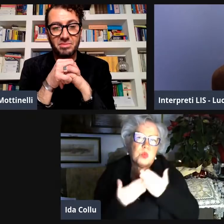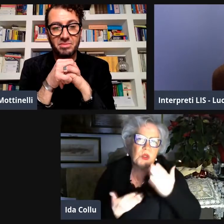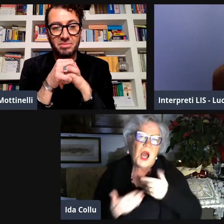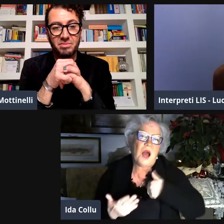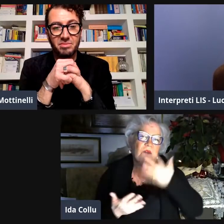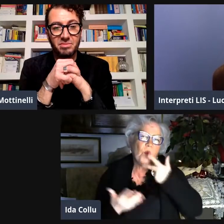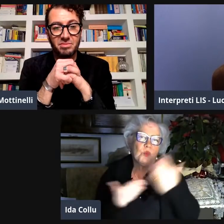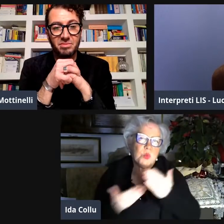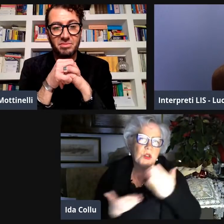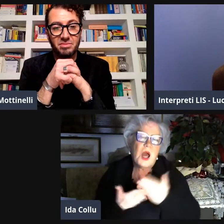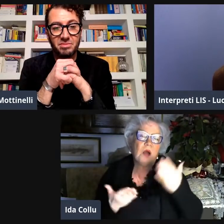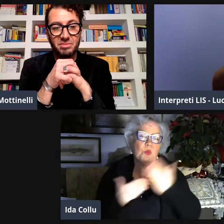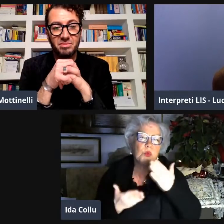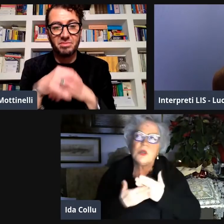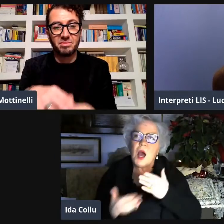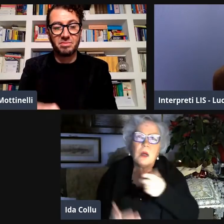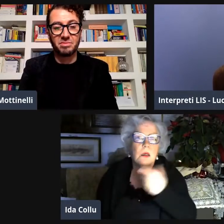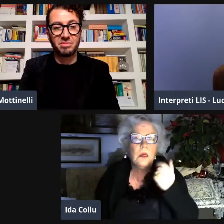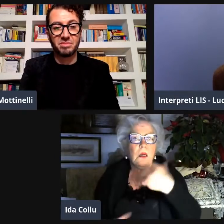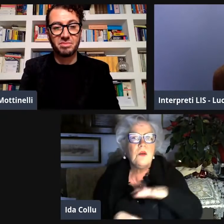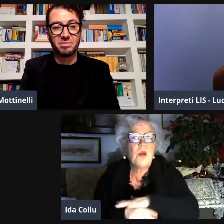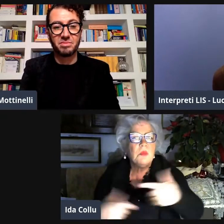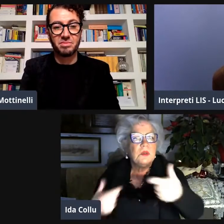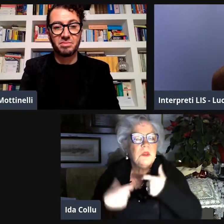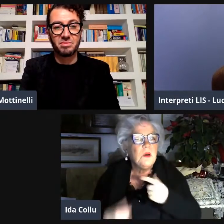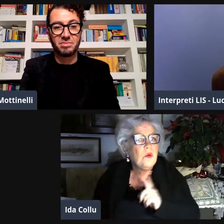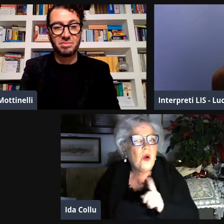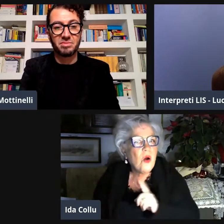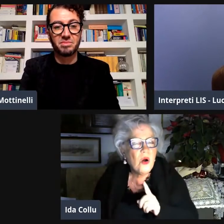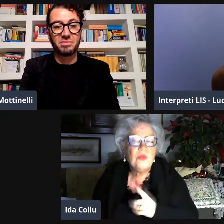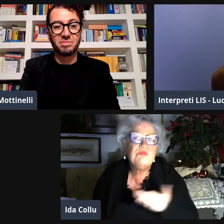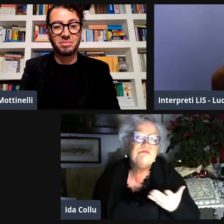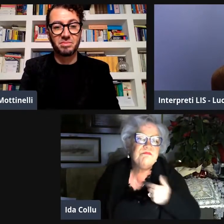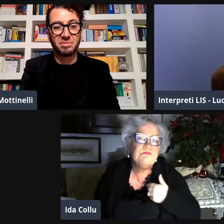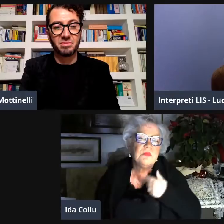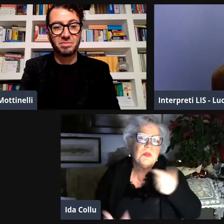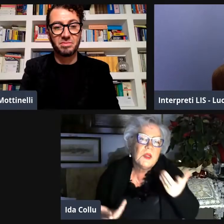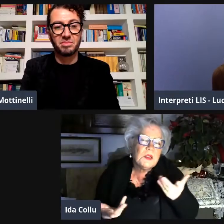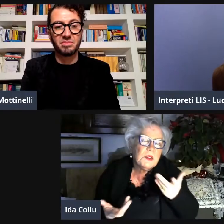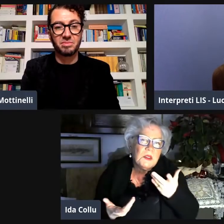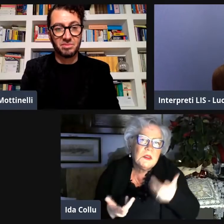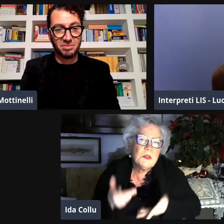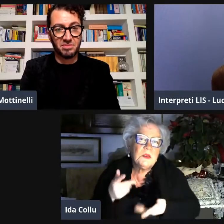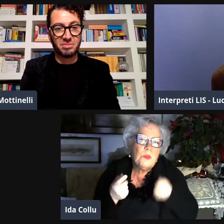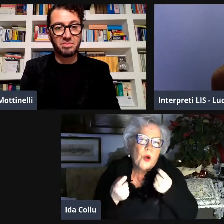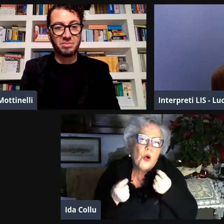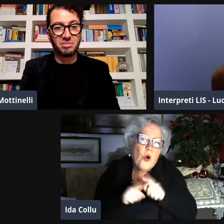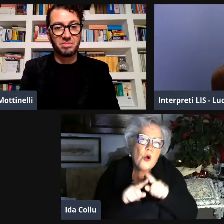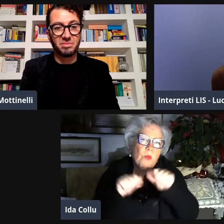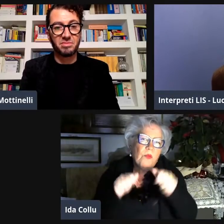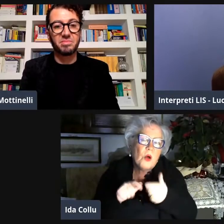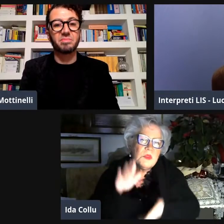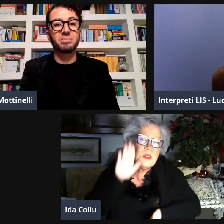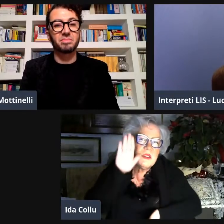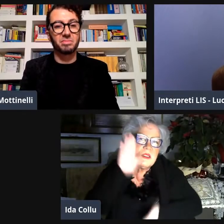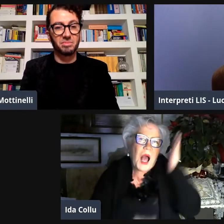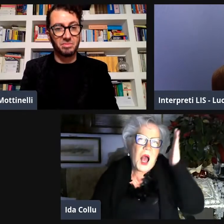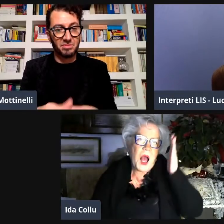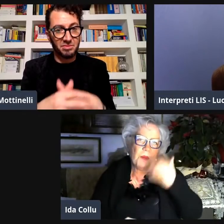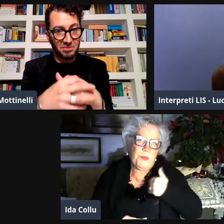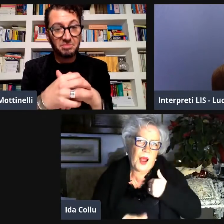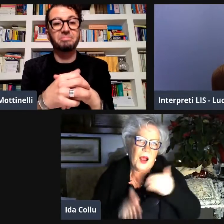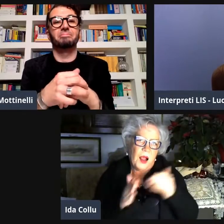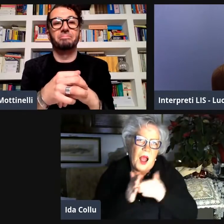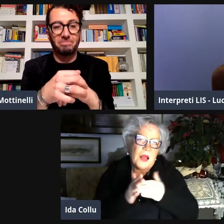indietro. E io dovevo lavorare. E invece no, io volevo studiare. Io volevo continuare per questo percorso.